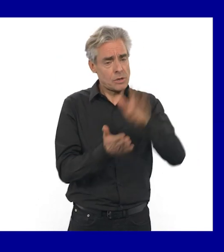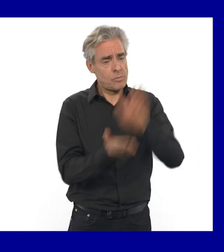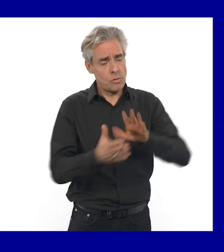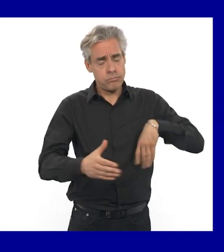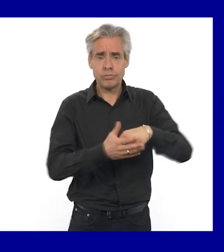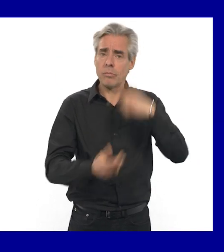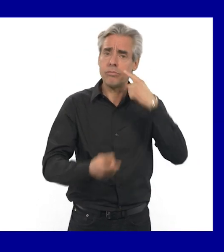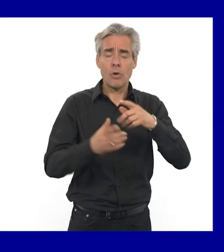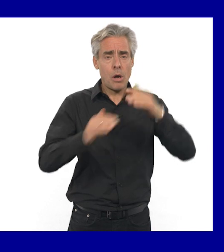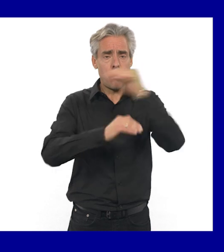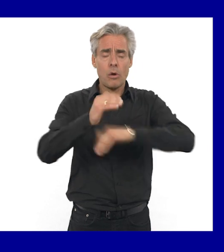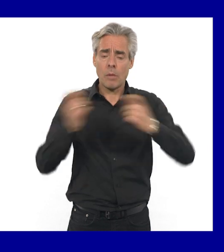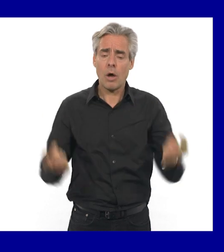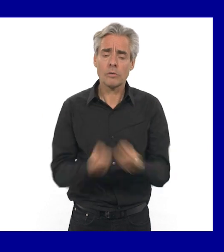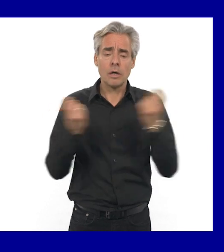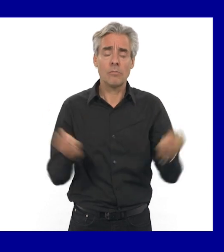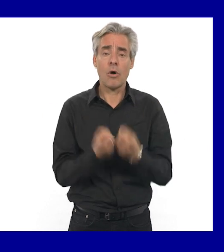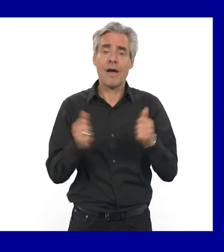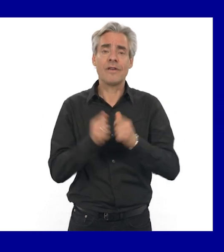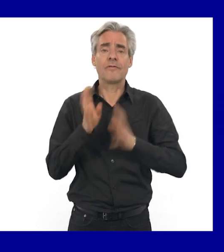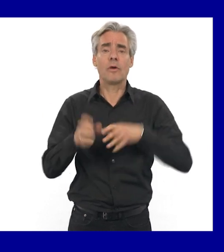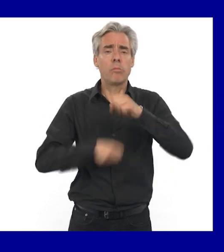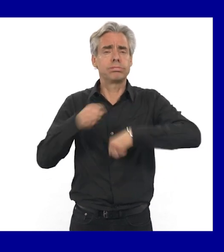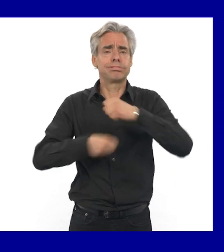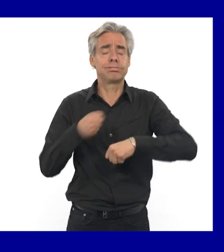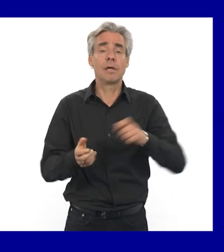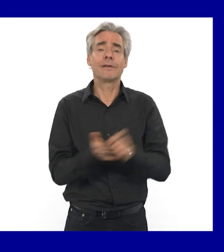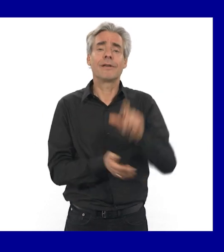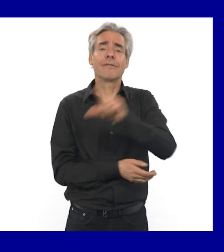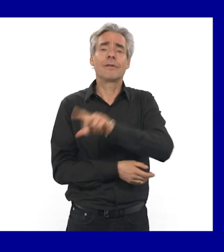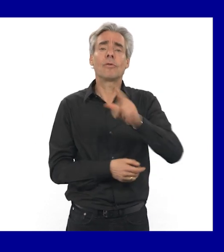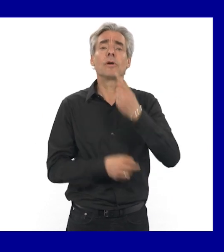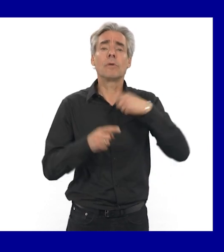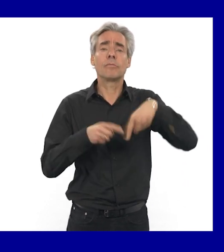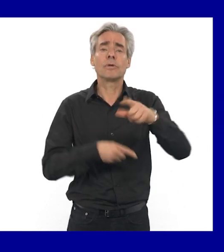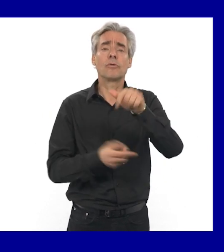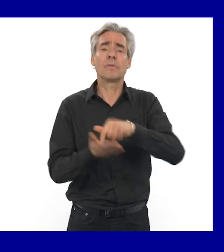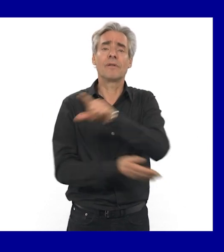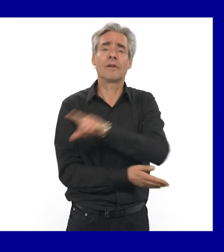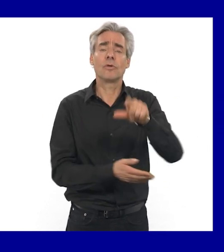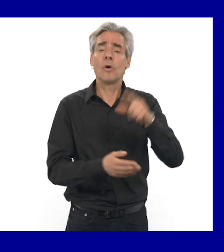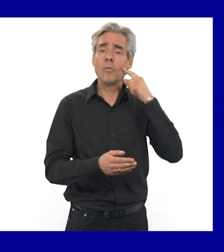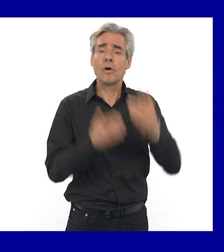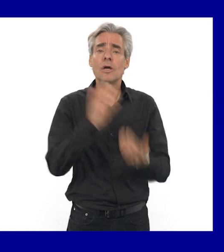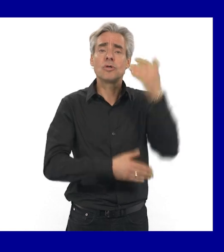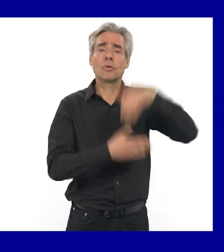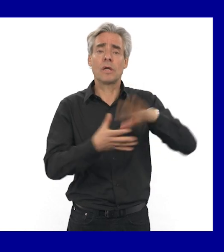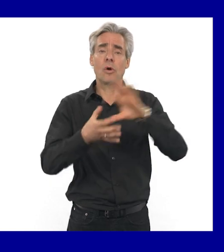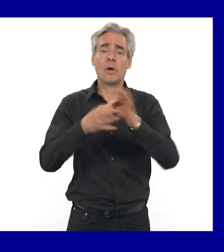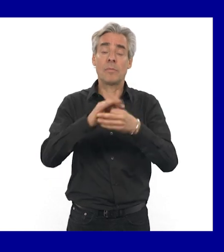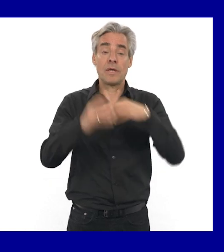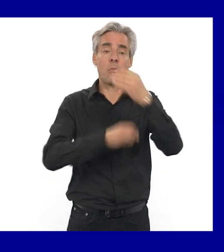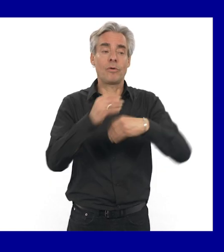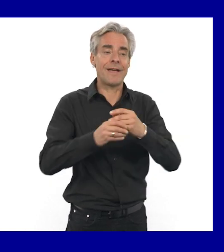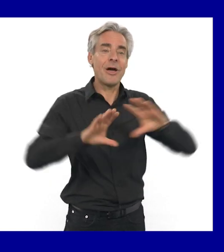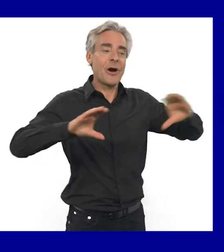sont engagés dans un grand programme d'entraînement à vélo. Et le 23 juin 2022, à l'occasion de la journée olympique mondiale,